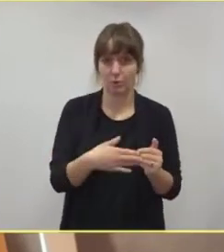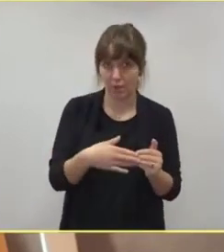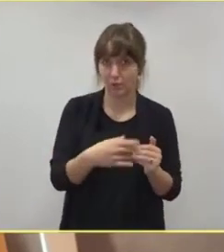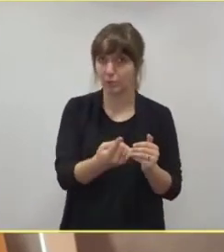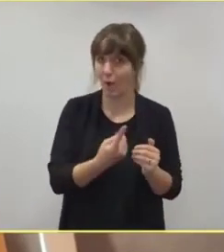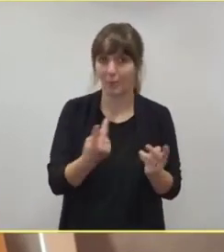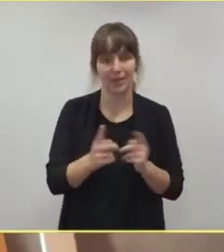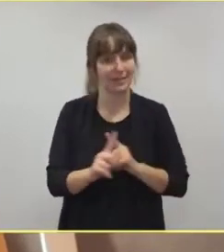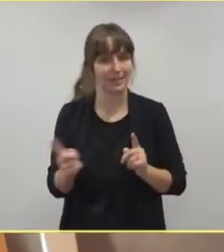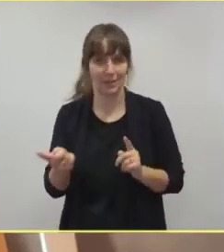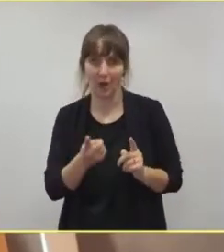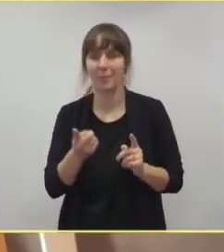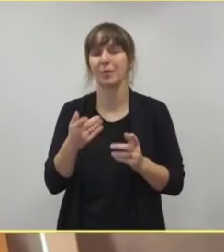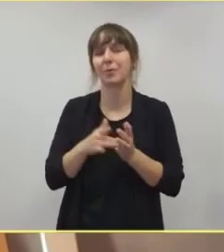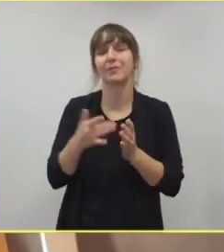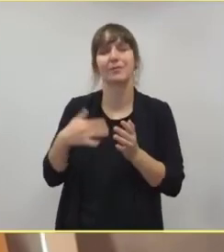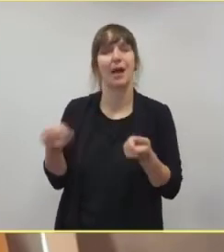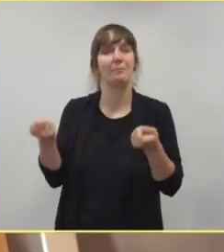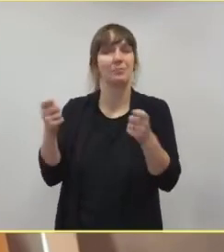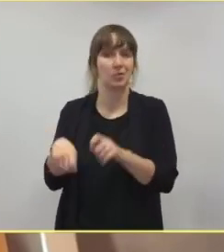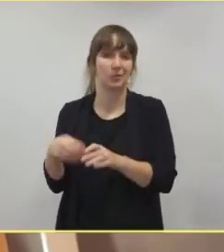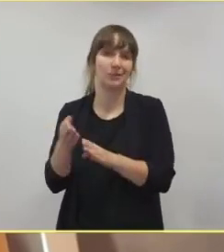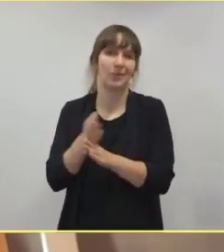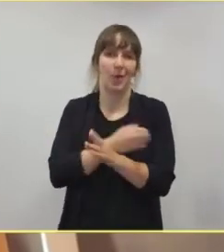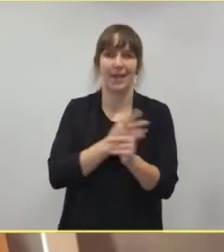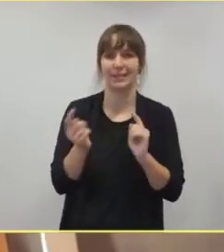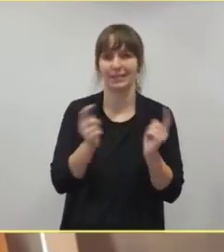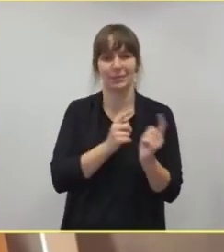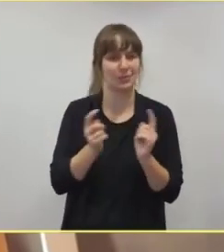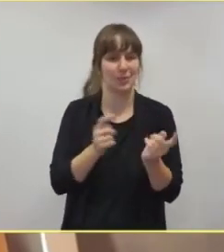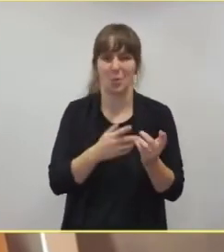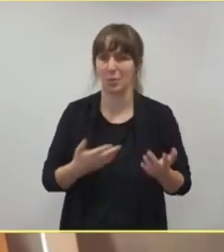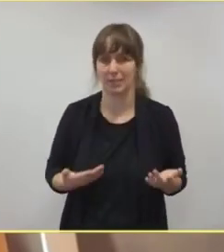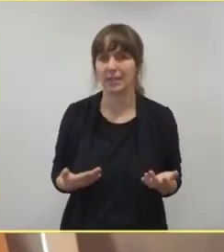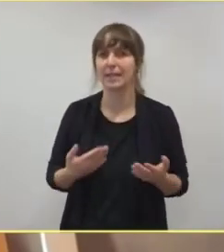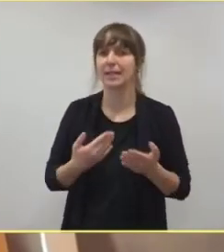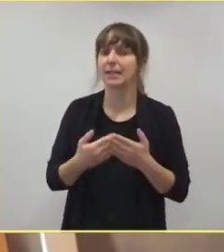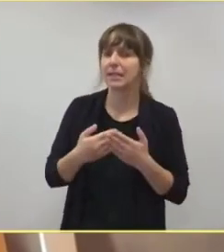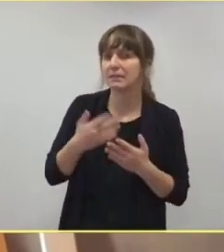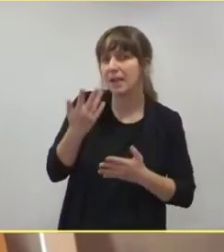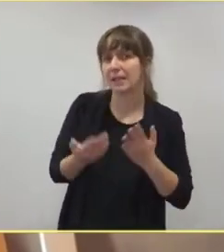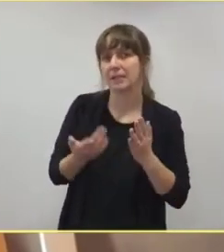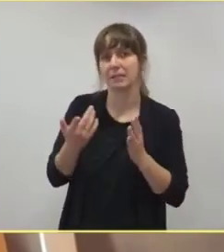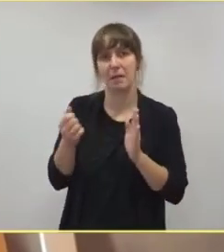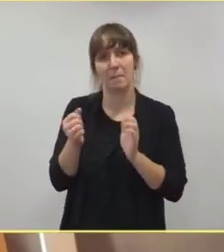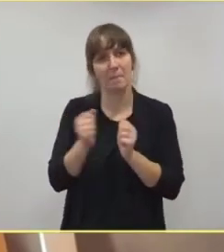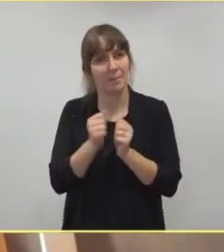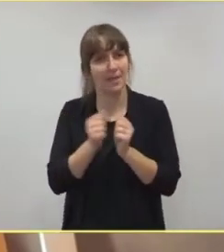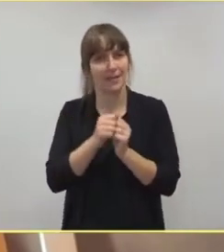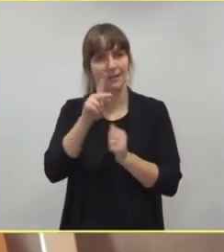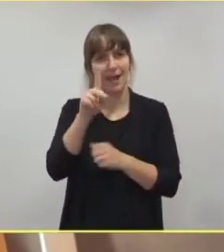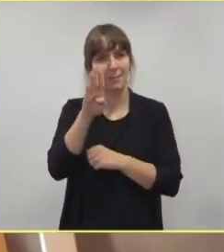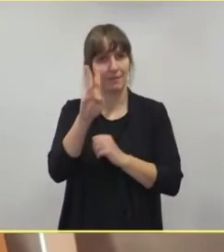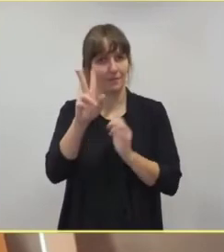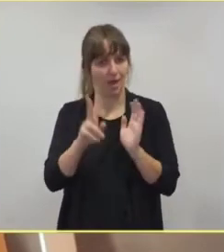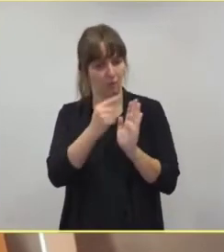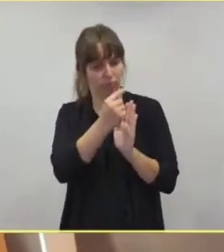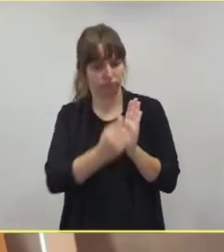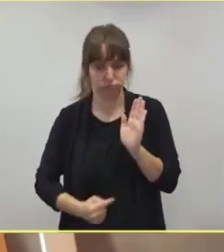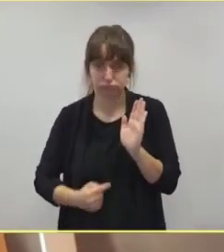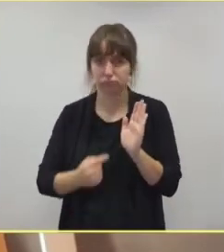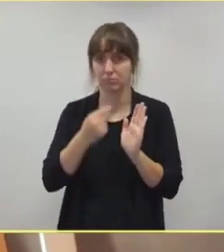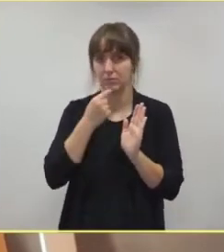nicht käme. Also das war ja vor der Beschlussfassung diskutiert worden. Würden Sie denn einige Punkte aus dem Papier für sinnvoll achten, dass die